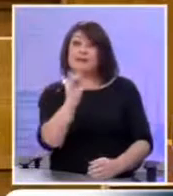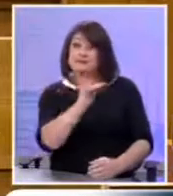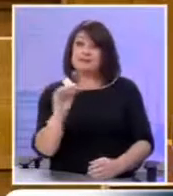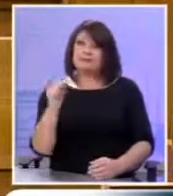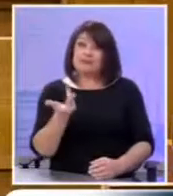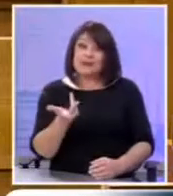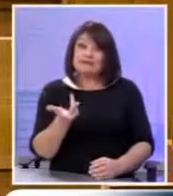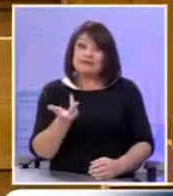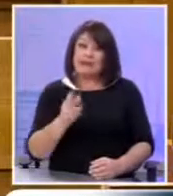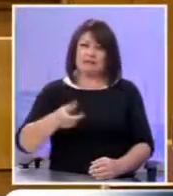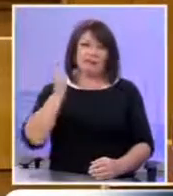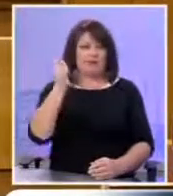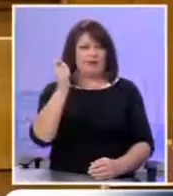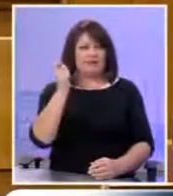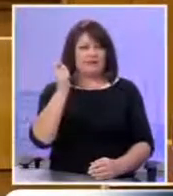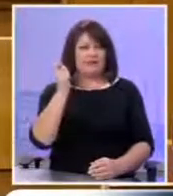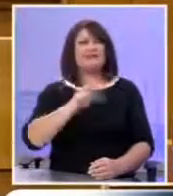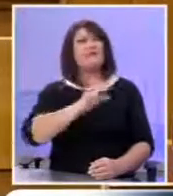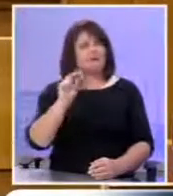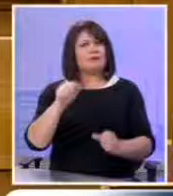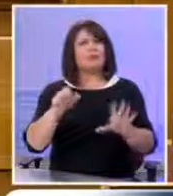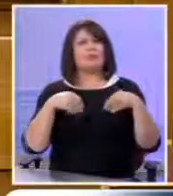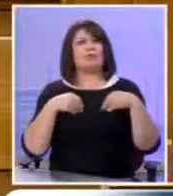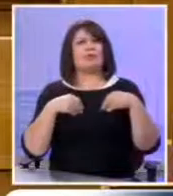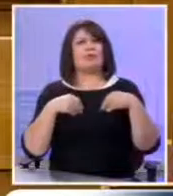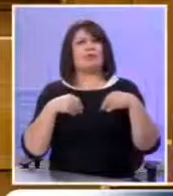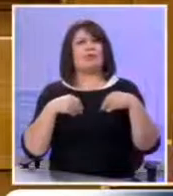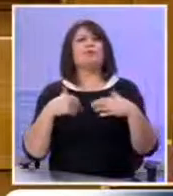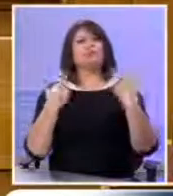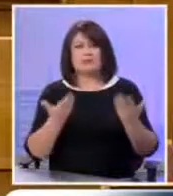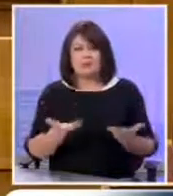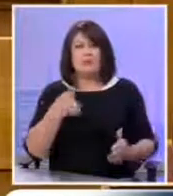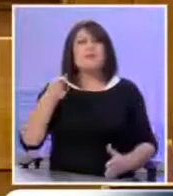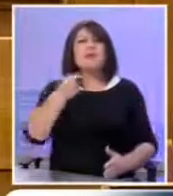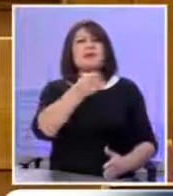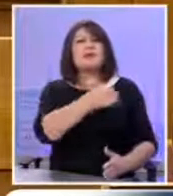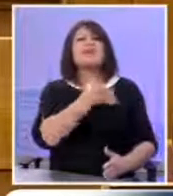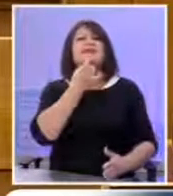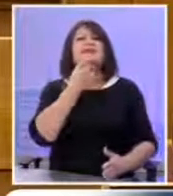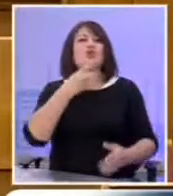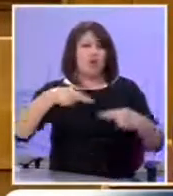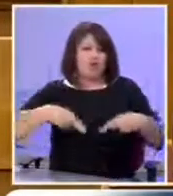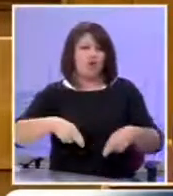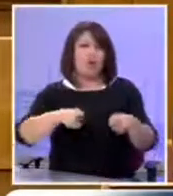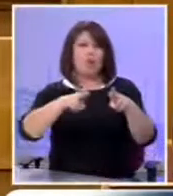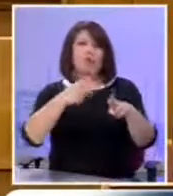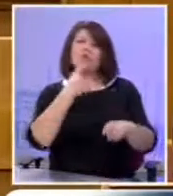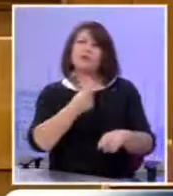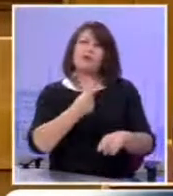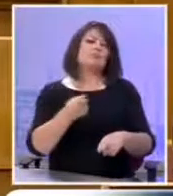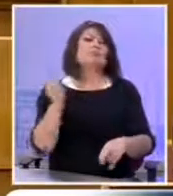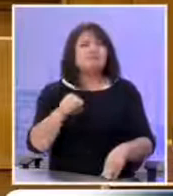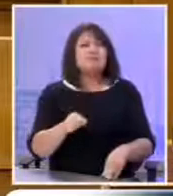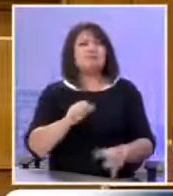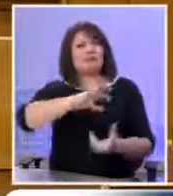της αντιπολίτευσης ταυτιστήκατε με αυτό Και κατεβήκατε ακόμη και στο επαχθές για σας πεζοδρόμιο για να στηρίξετε τη